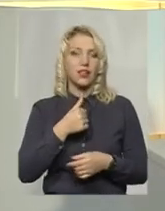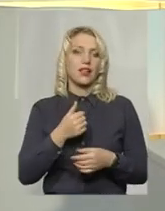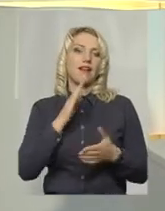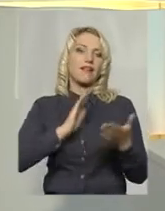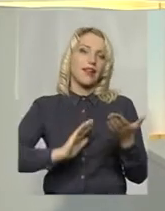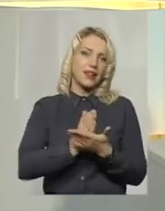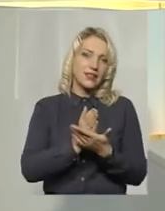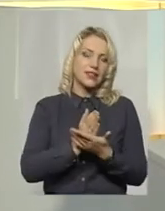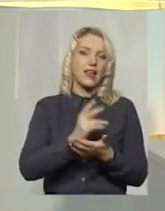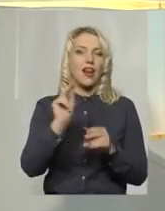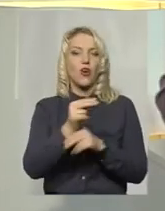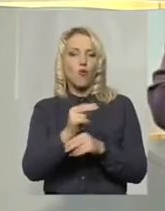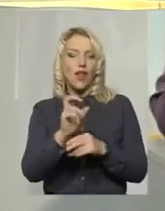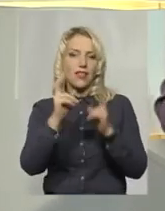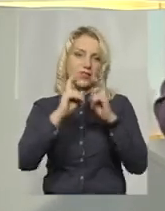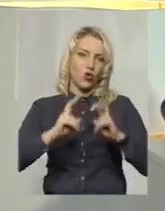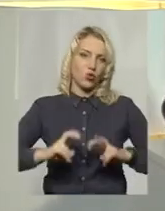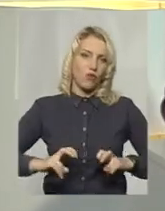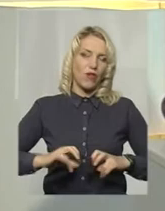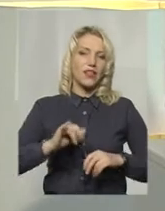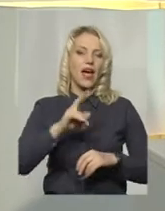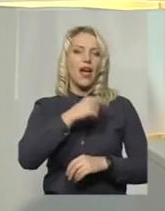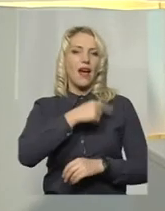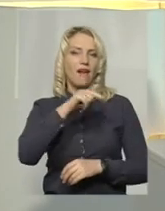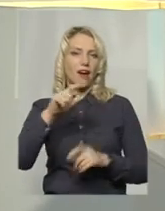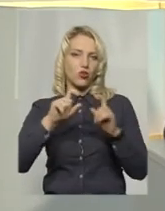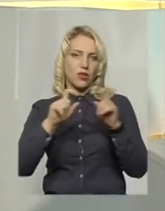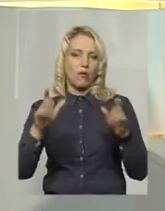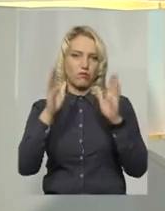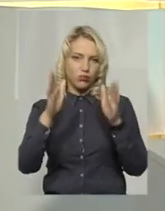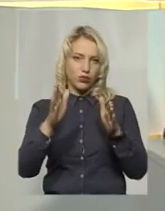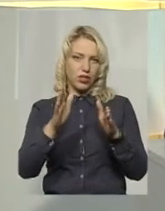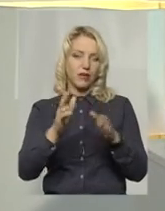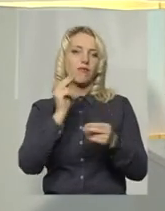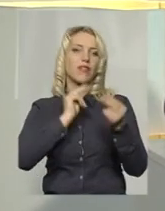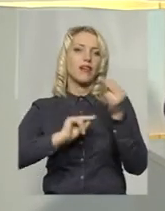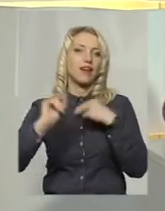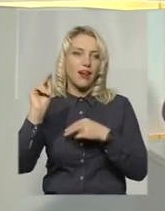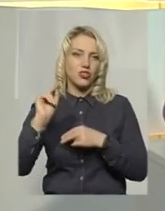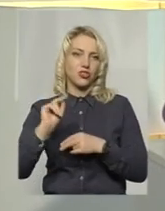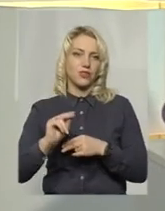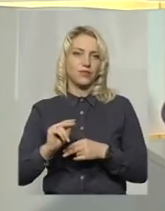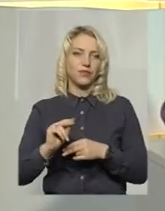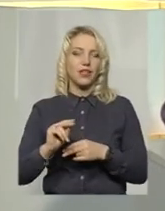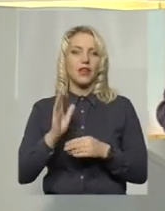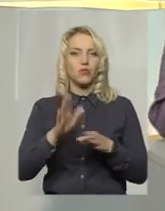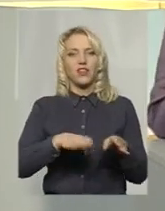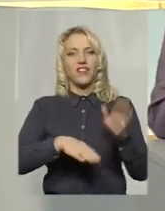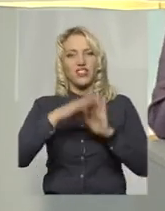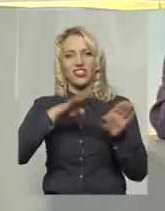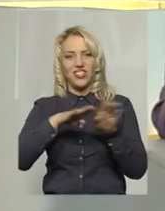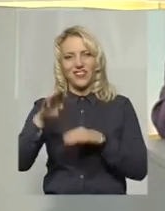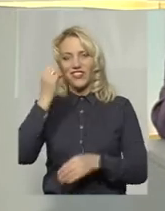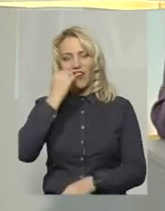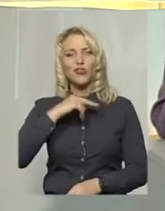якість лікування і діагностування у кардіодиспансері буде значно кращою, прийде на вищий рівень. Всім дякую